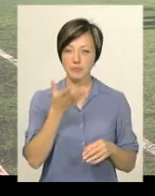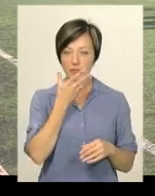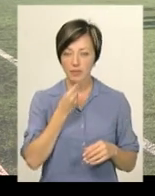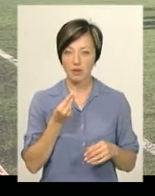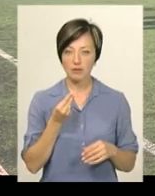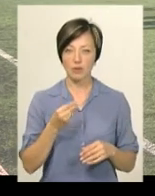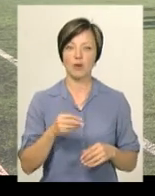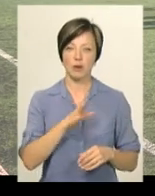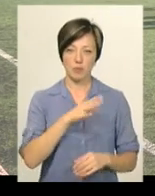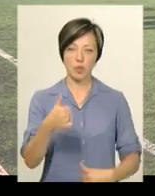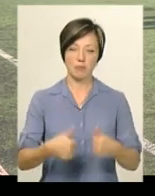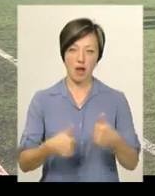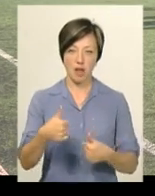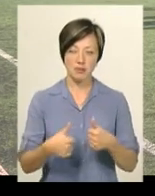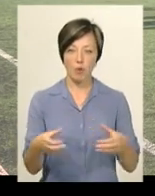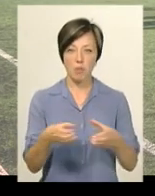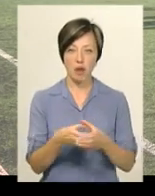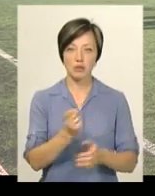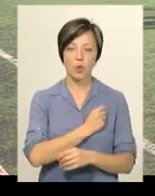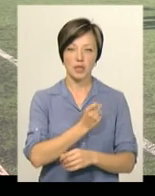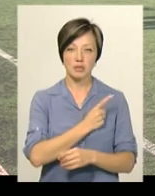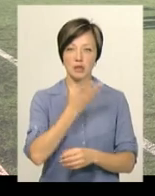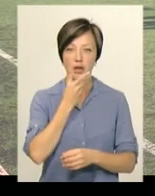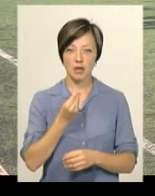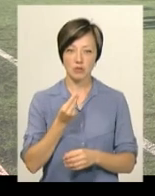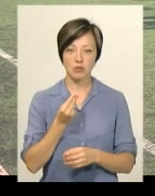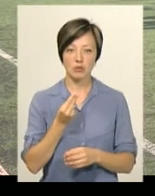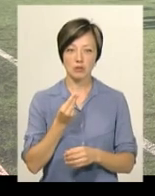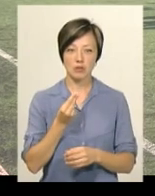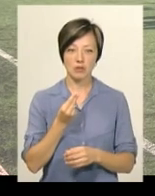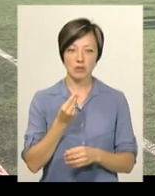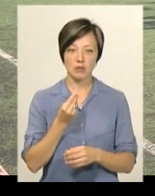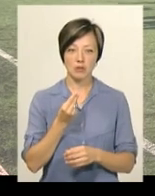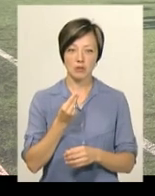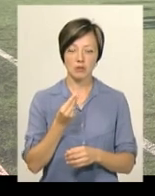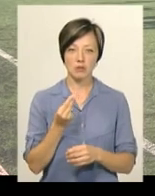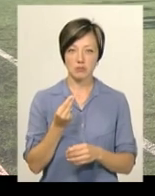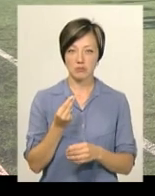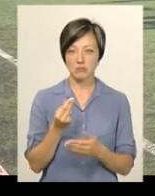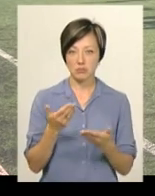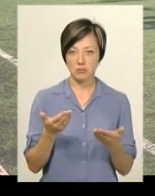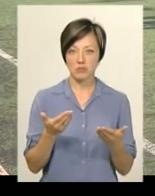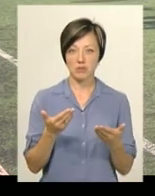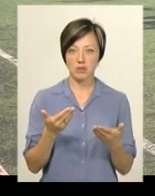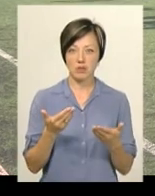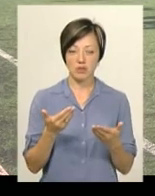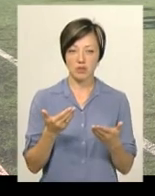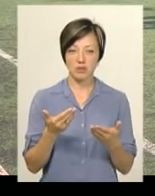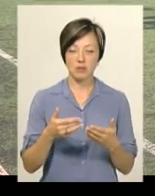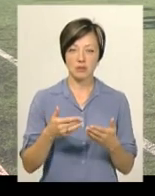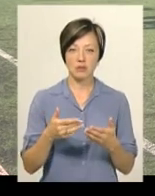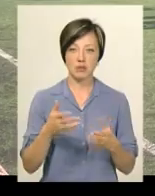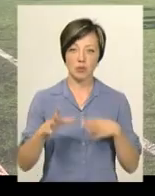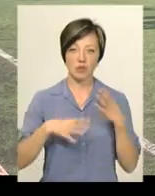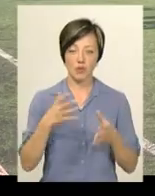позмагалися. Команди одеські гарно противостоялися нам. І нам досить, скажімо, ми